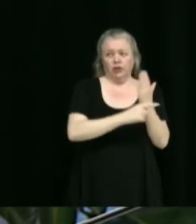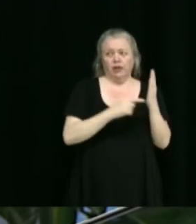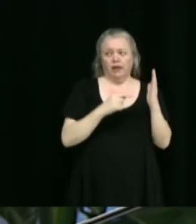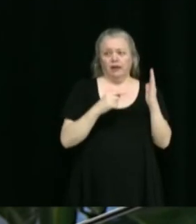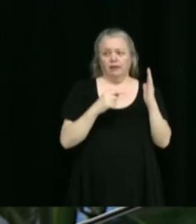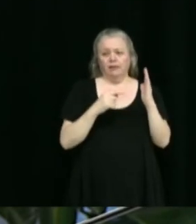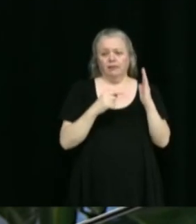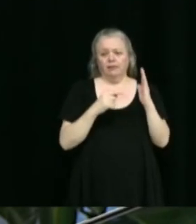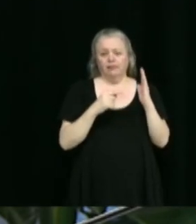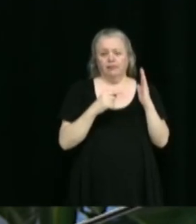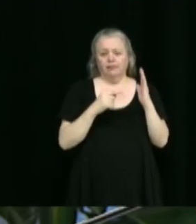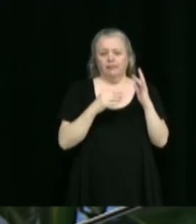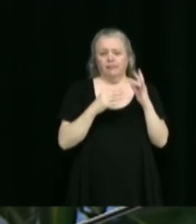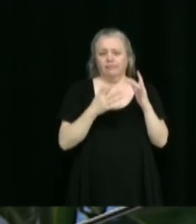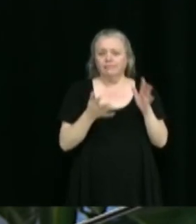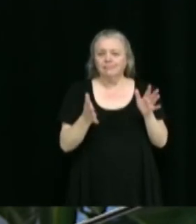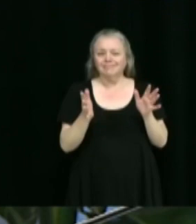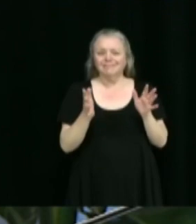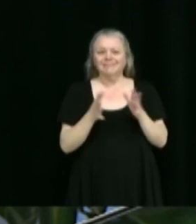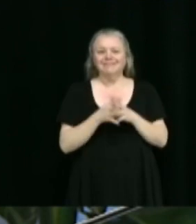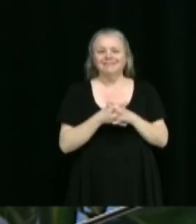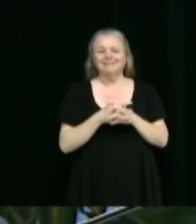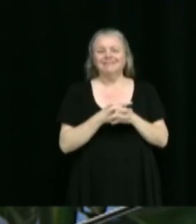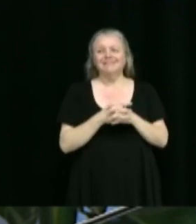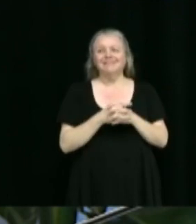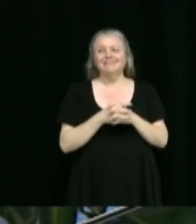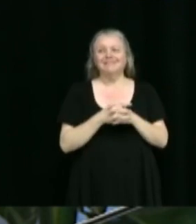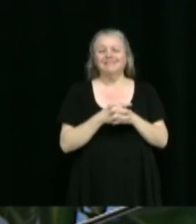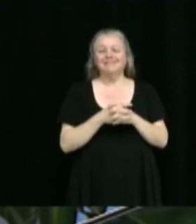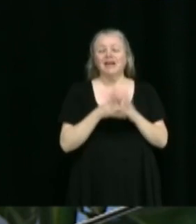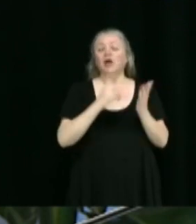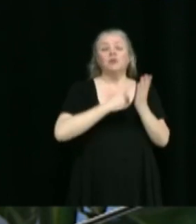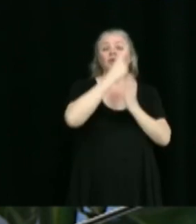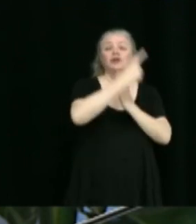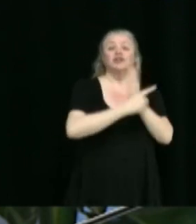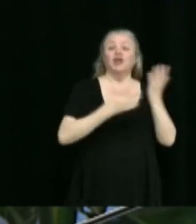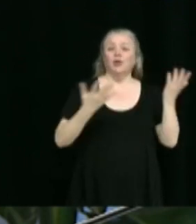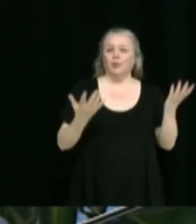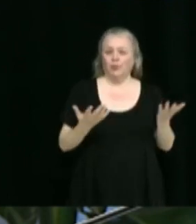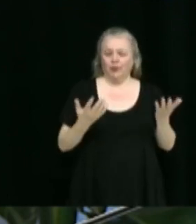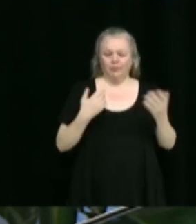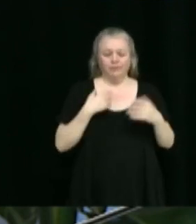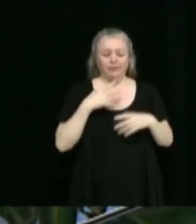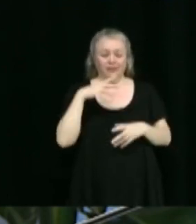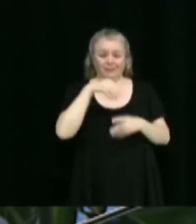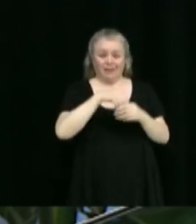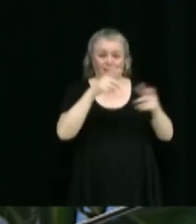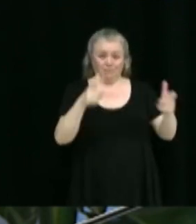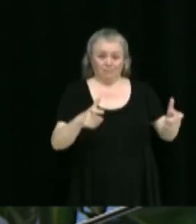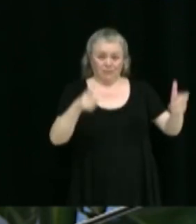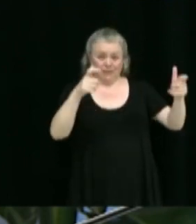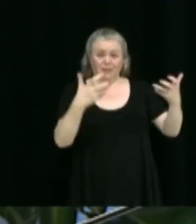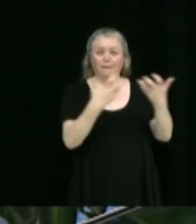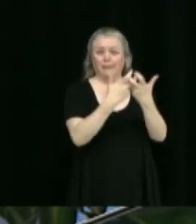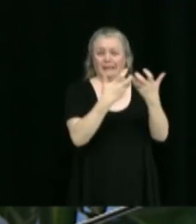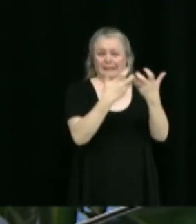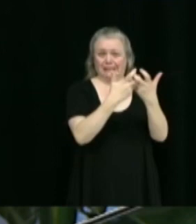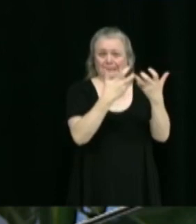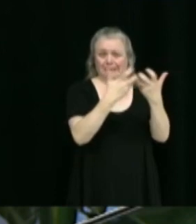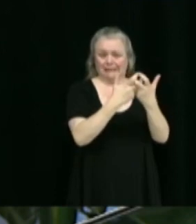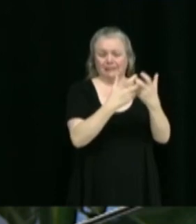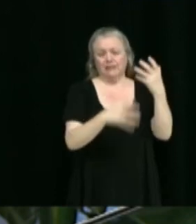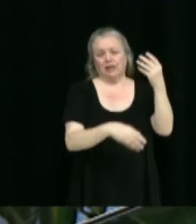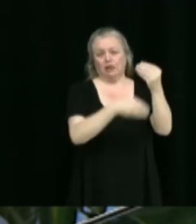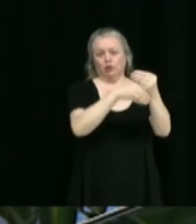l'aménagement d'un logement dans un bâtiment mixte comportant un usage